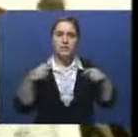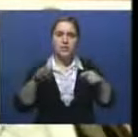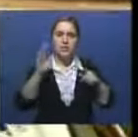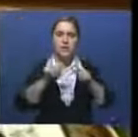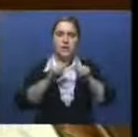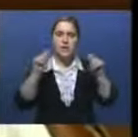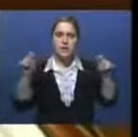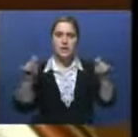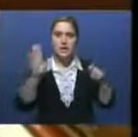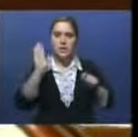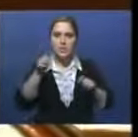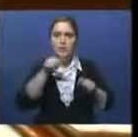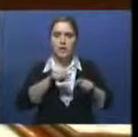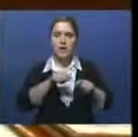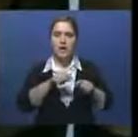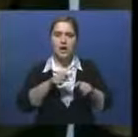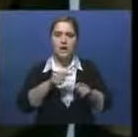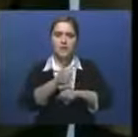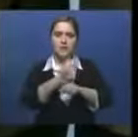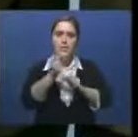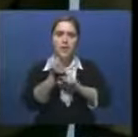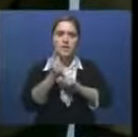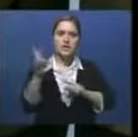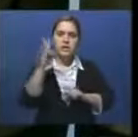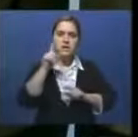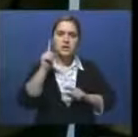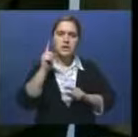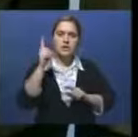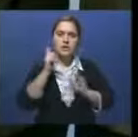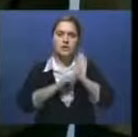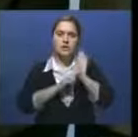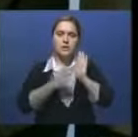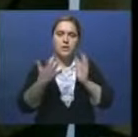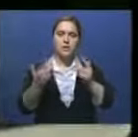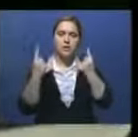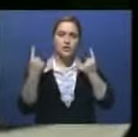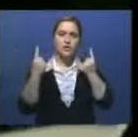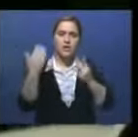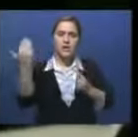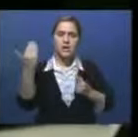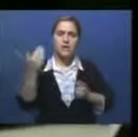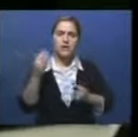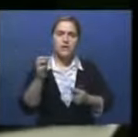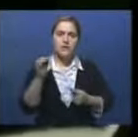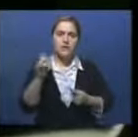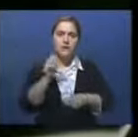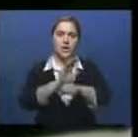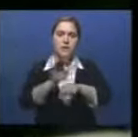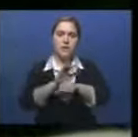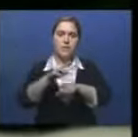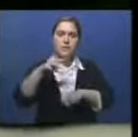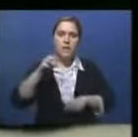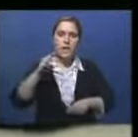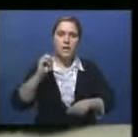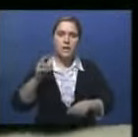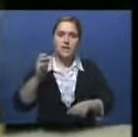лота с открытым механизмом состоится 11 ноября. В 175-летний юбилей их фирмы-производителя Patek Philippe